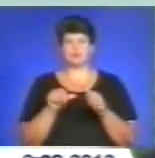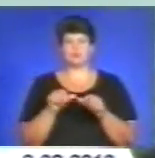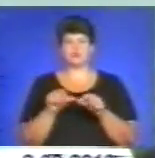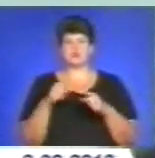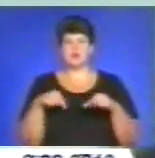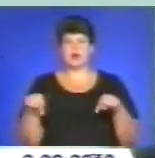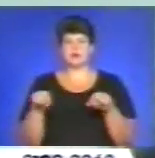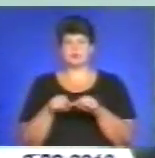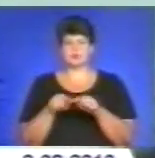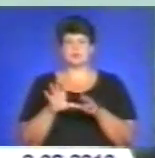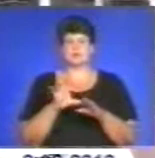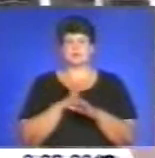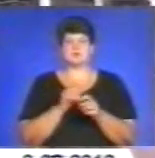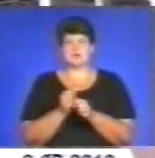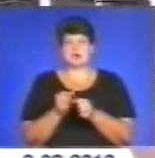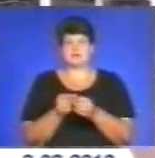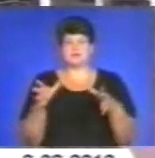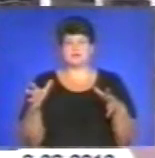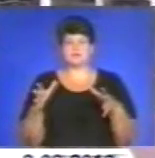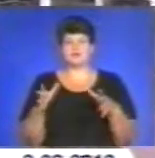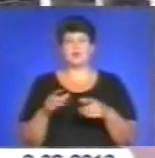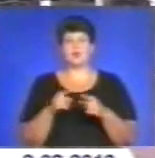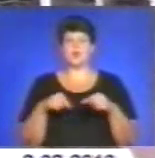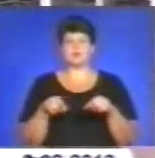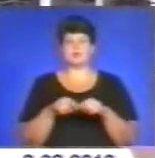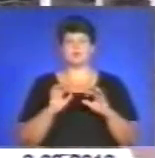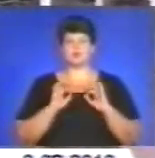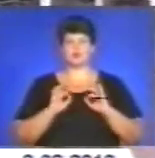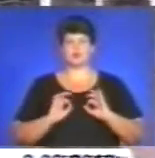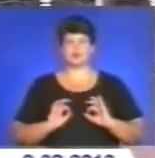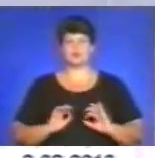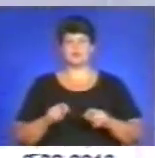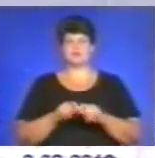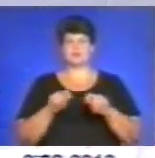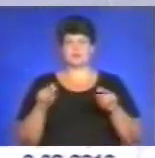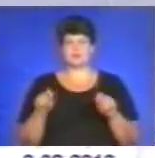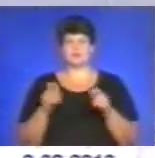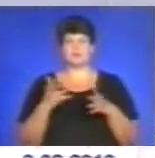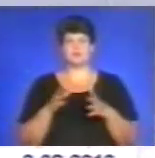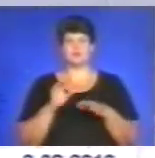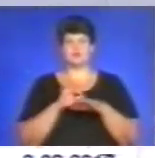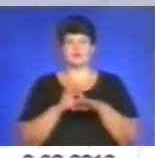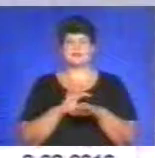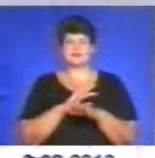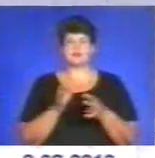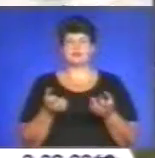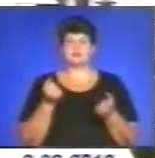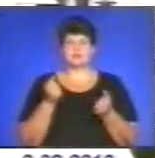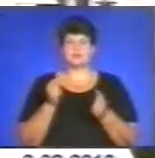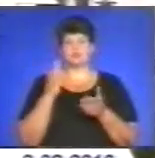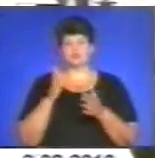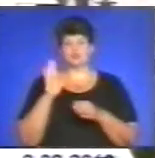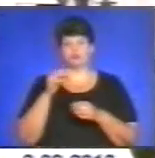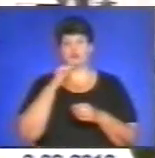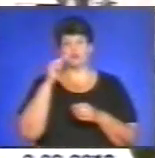разрыву». Органи прокуратури відкрило кримінальное проведение за недотримание правил безопасности. Винным, якщо вони будуть